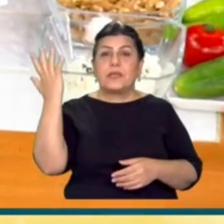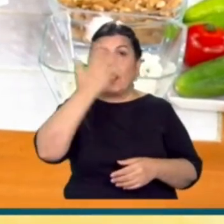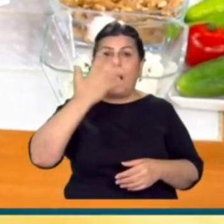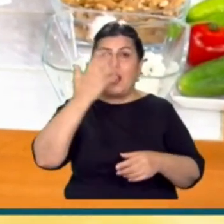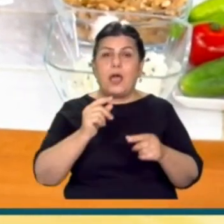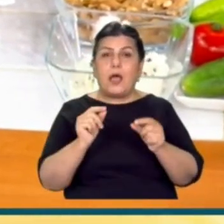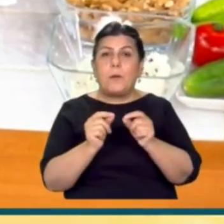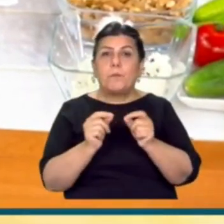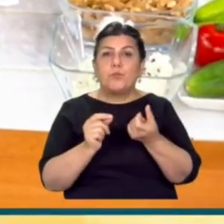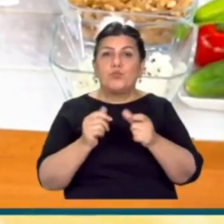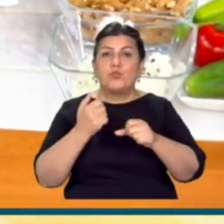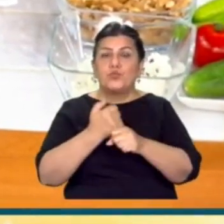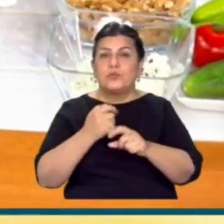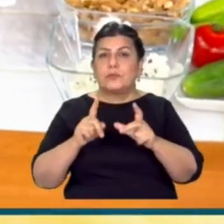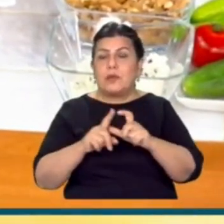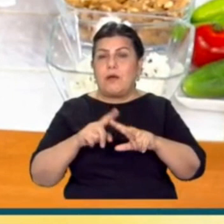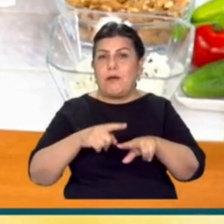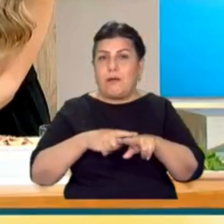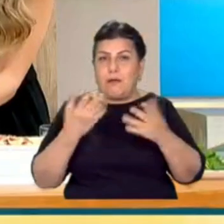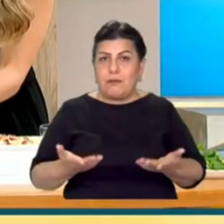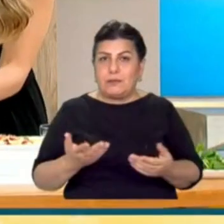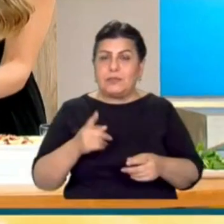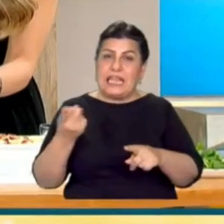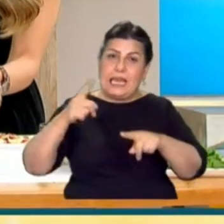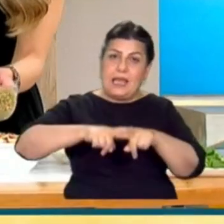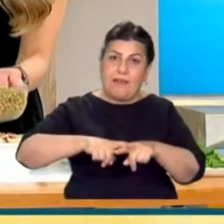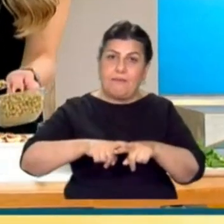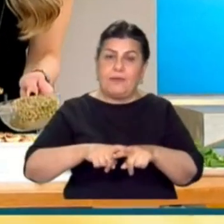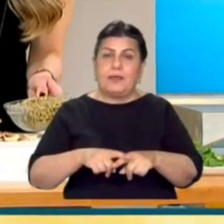haşlanmış ilave ediyoruz. Hatta edebiliriz isterseniz.